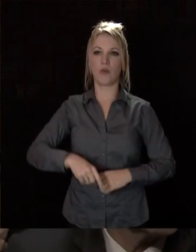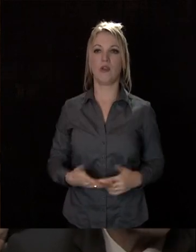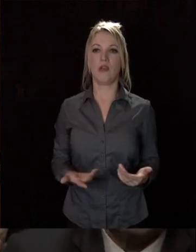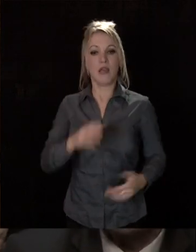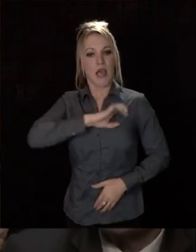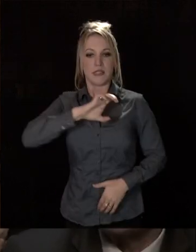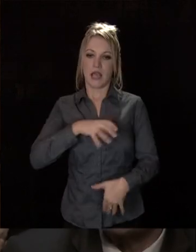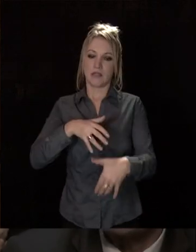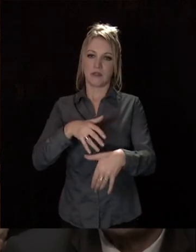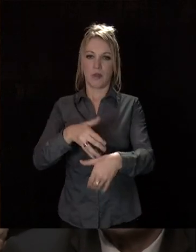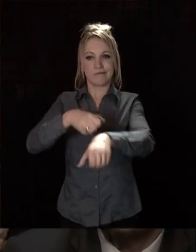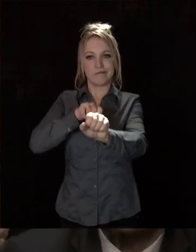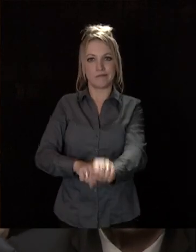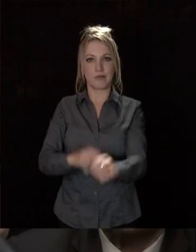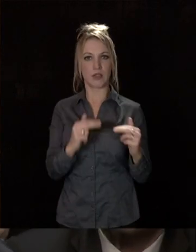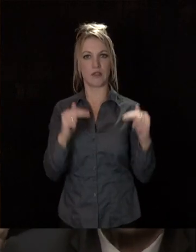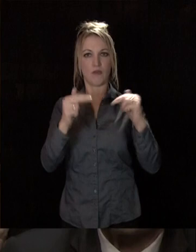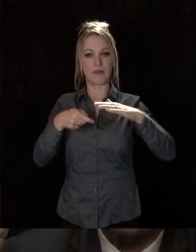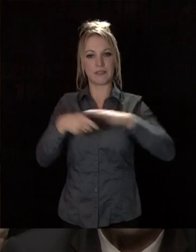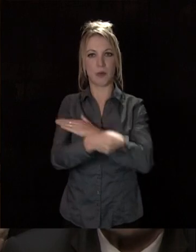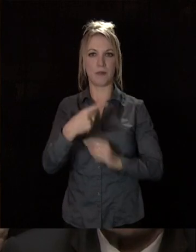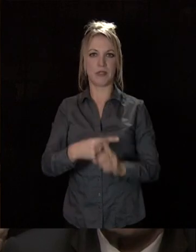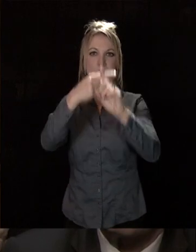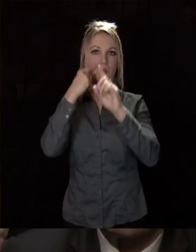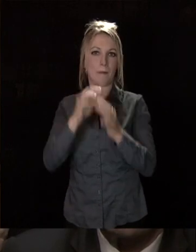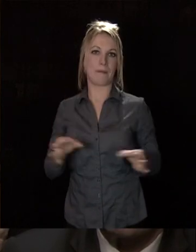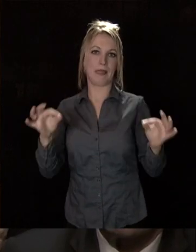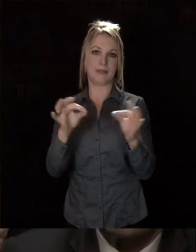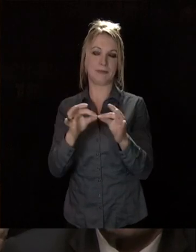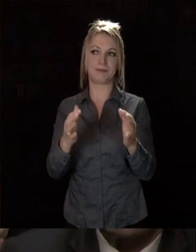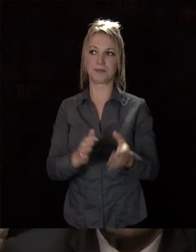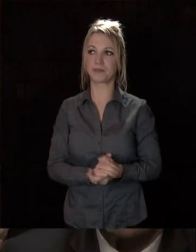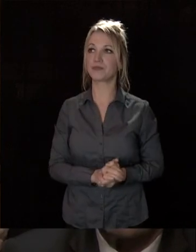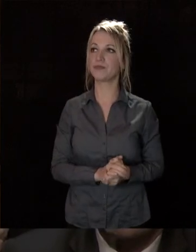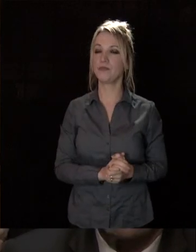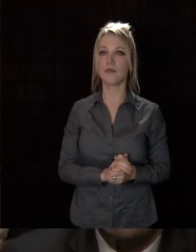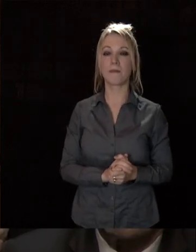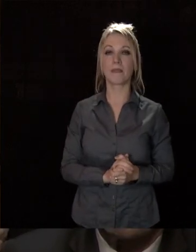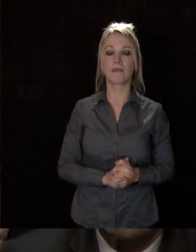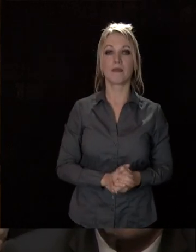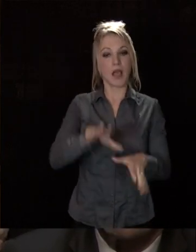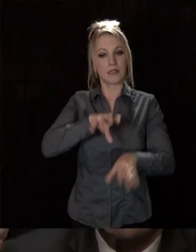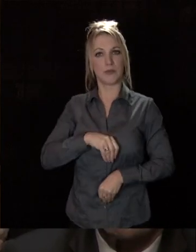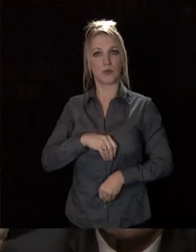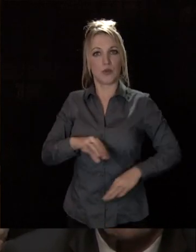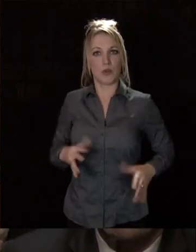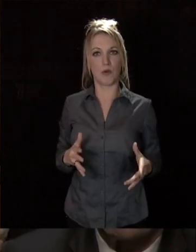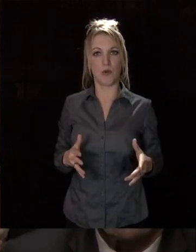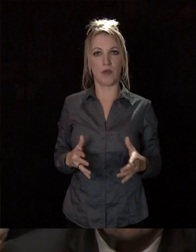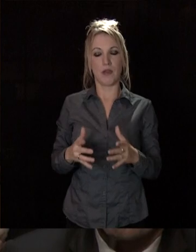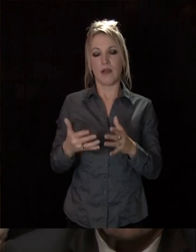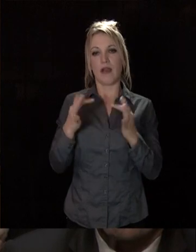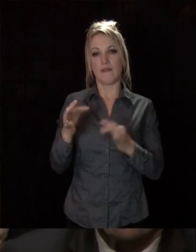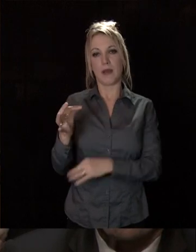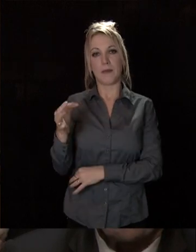maintenir un niveau d'investissement bénéfique pour le pays. Mais ce qu'elles ont accepté, notamment sous le quinquennat précédent,